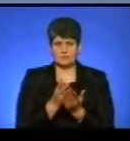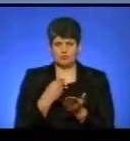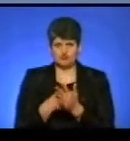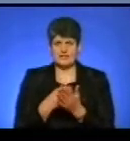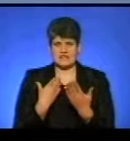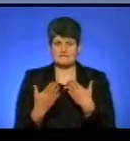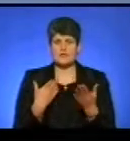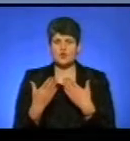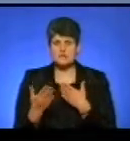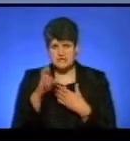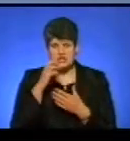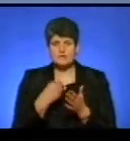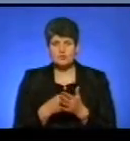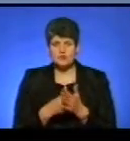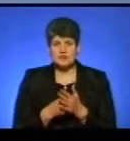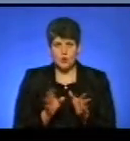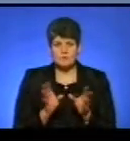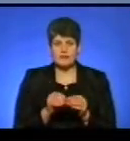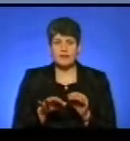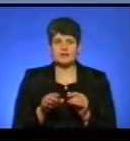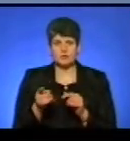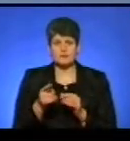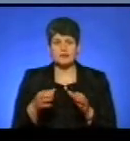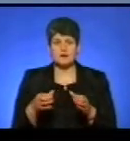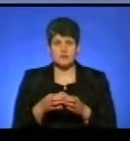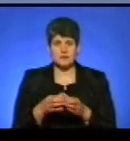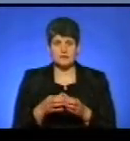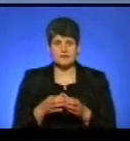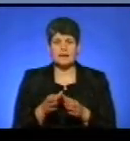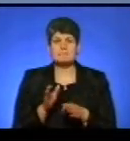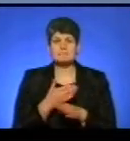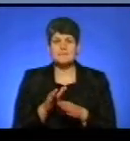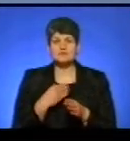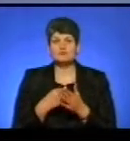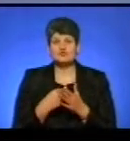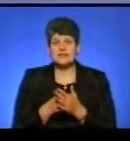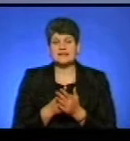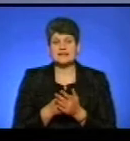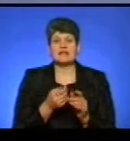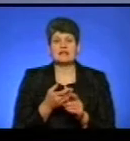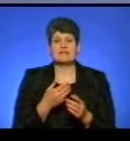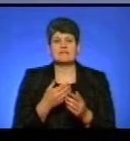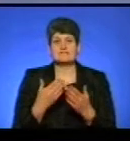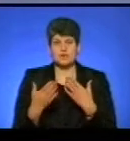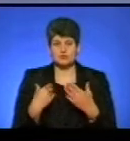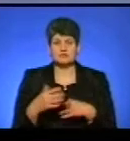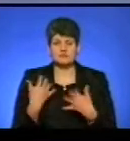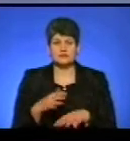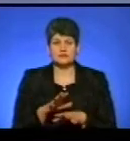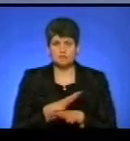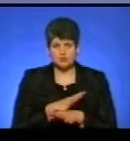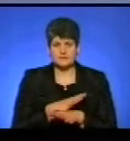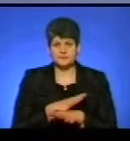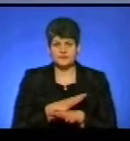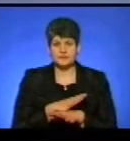державним бюджетом? Так, але зрештою і так були на міжбюджетних відносинах. Тобто, але ще з кількома селами маєте на увазі?